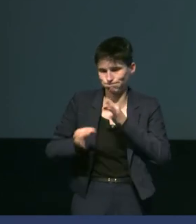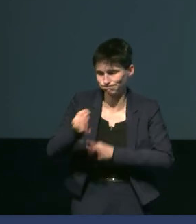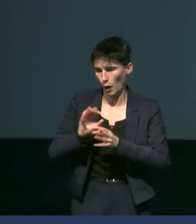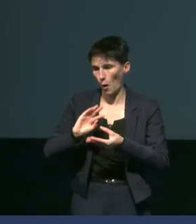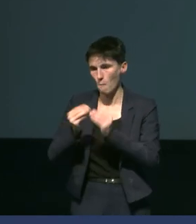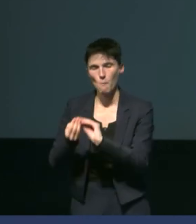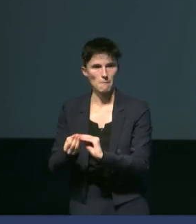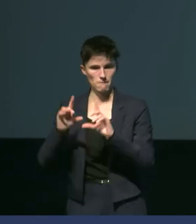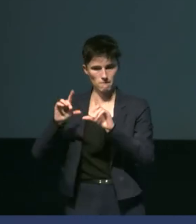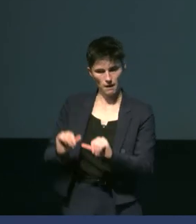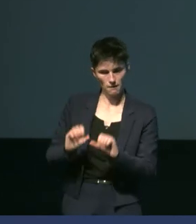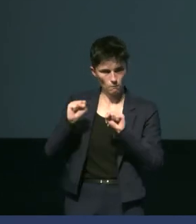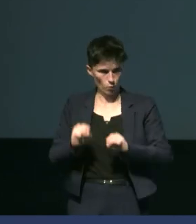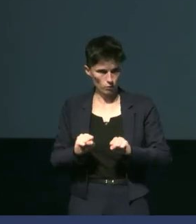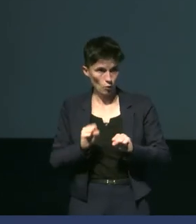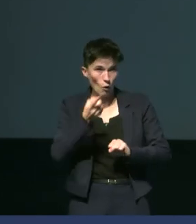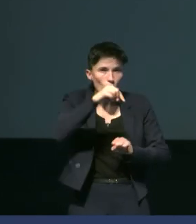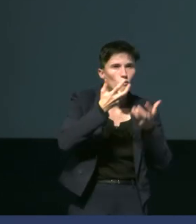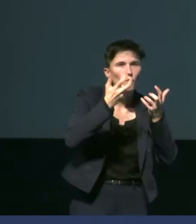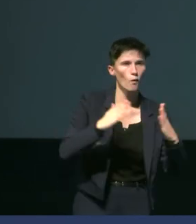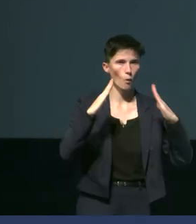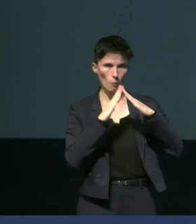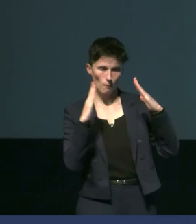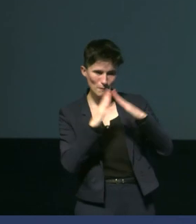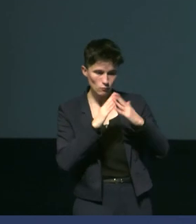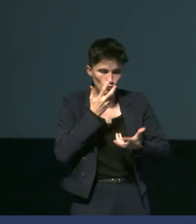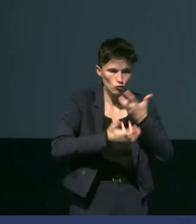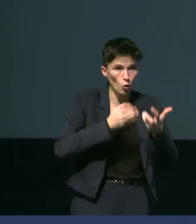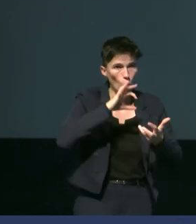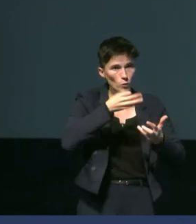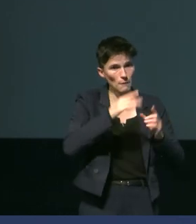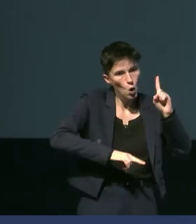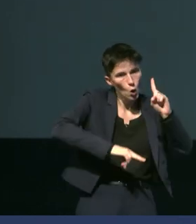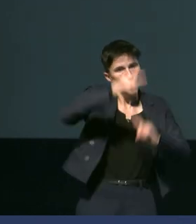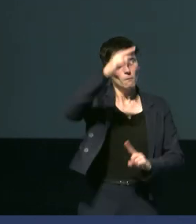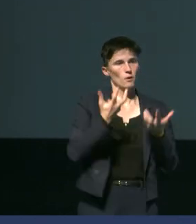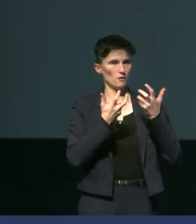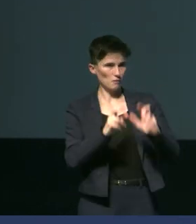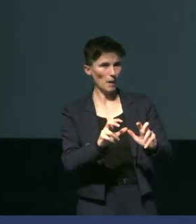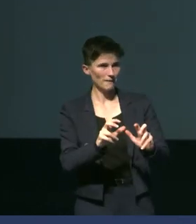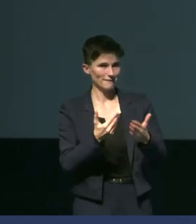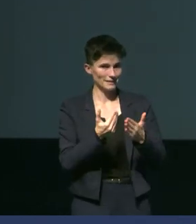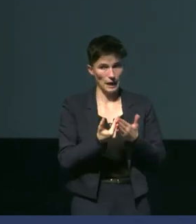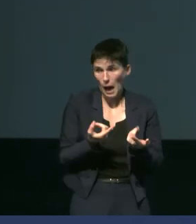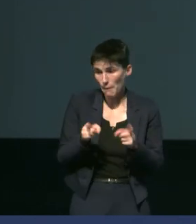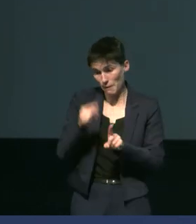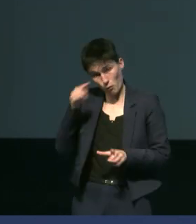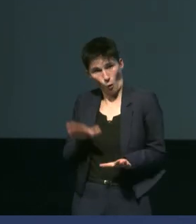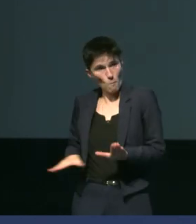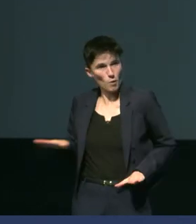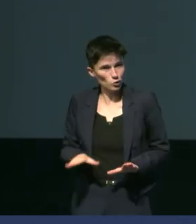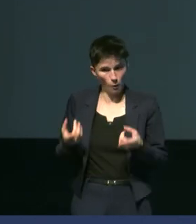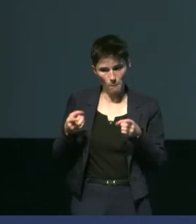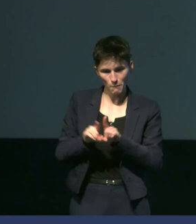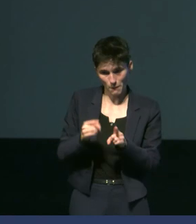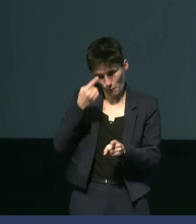maison, mais vous voulez être sûr de ne pas dépasser le seuil d'hyperthermie. C'est exactement ce qui se passe au niveau des manchots.'est exactement ce qu'on pense